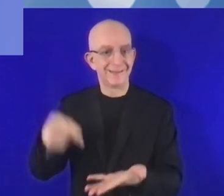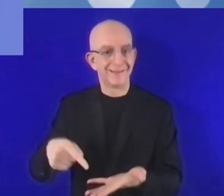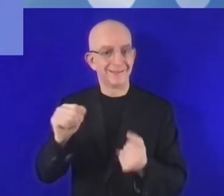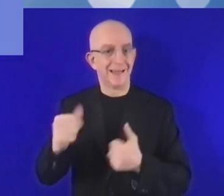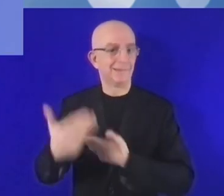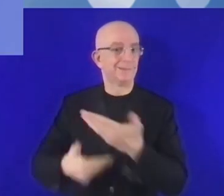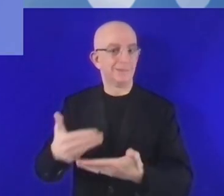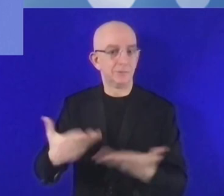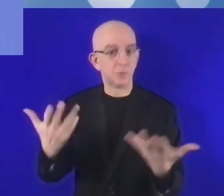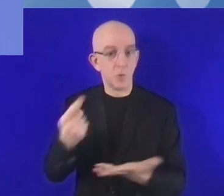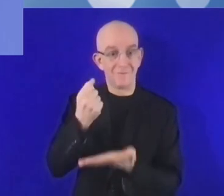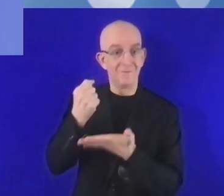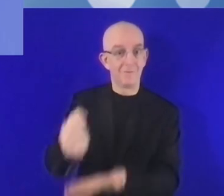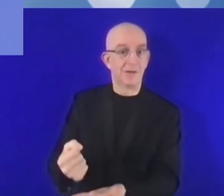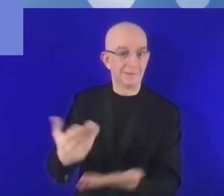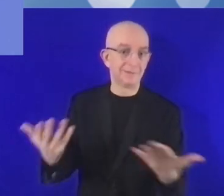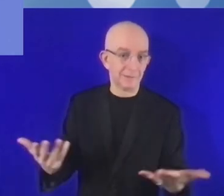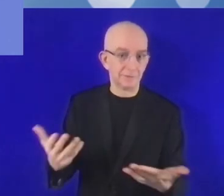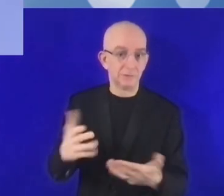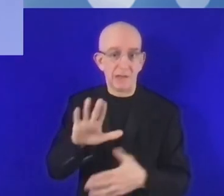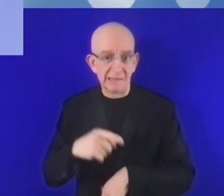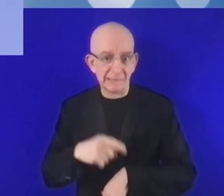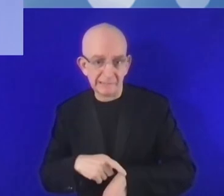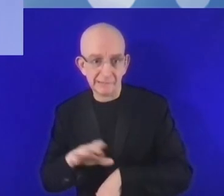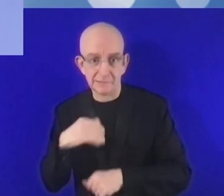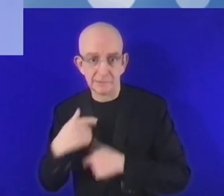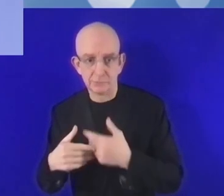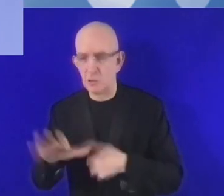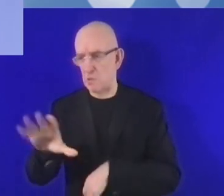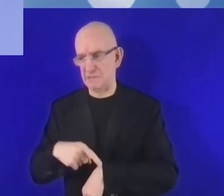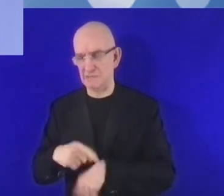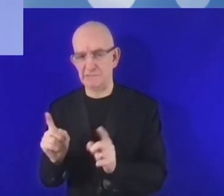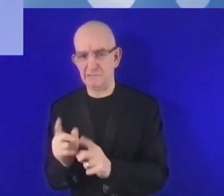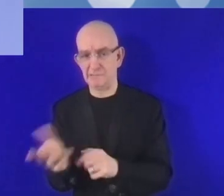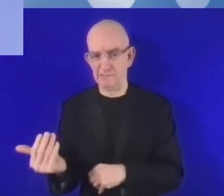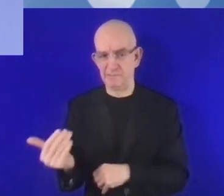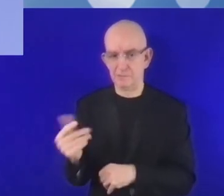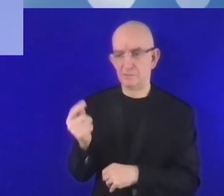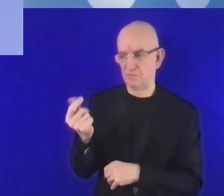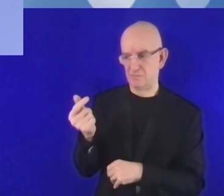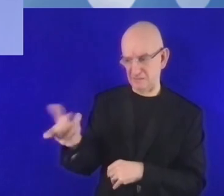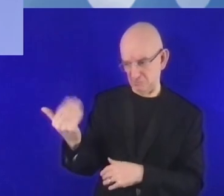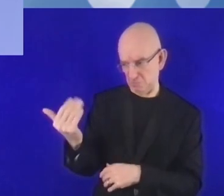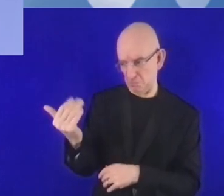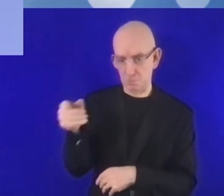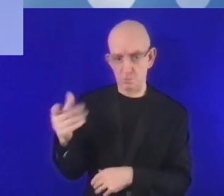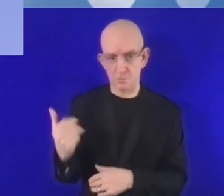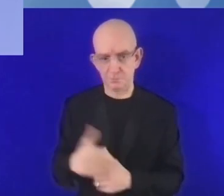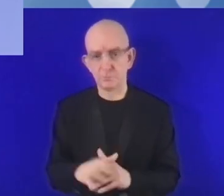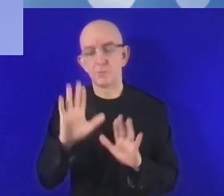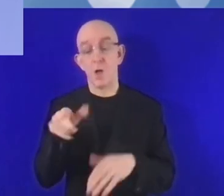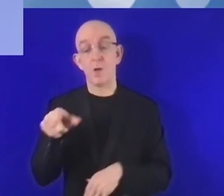لثلاثين ثانية من أجل التمويل. أما بالنسبة للتمويل